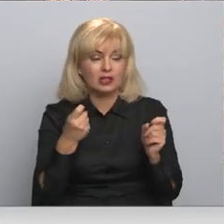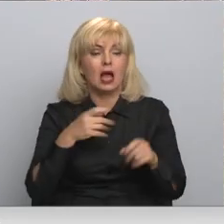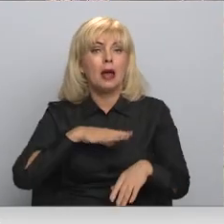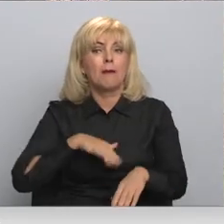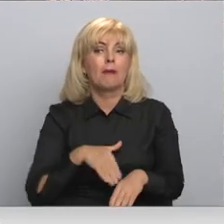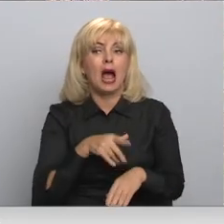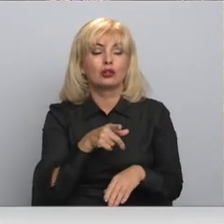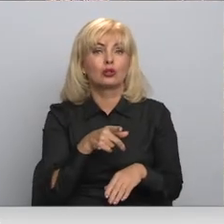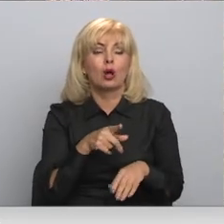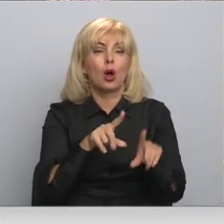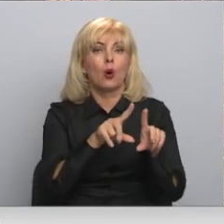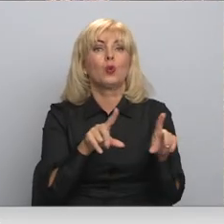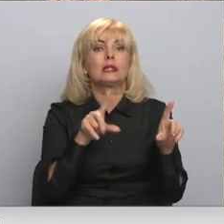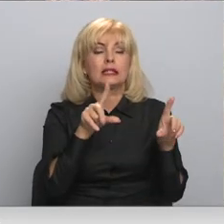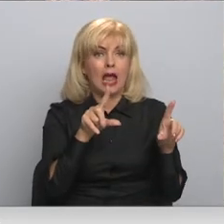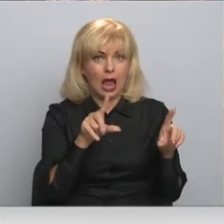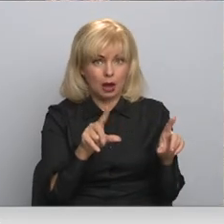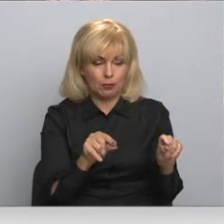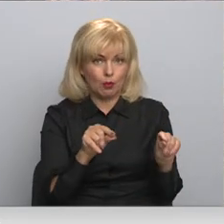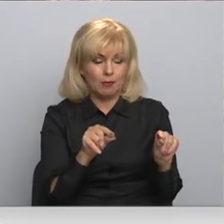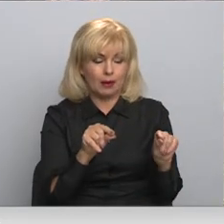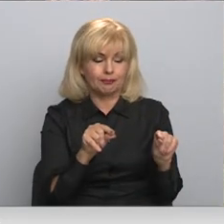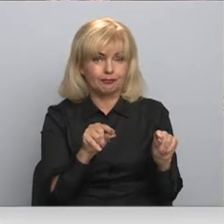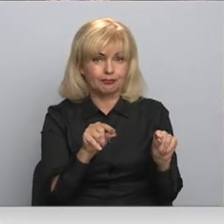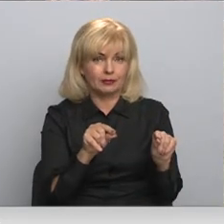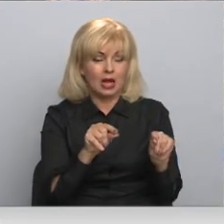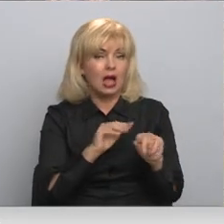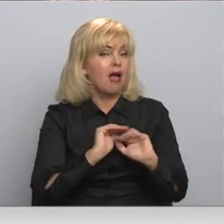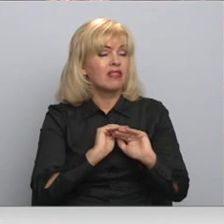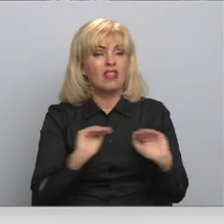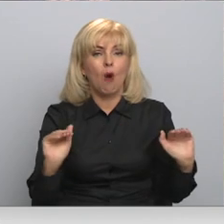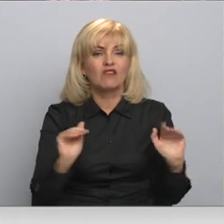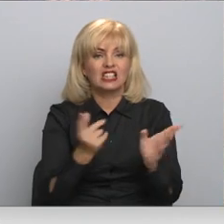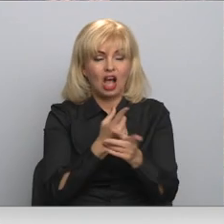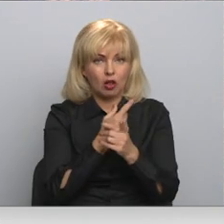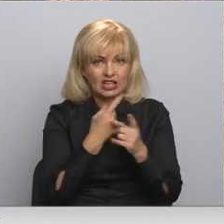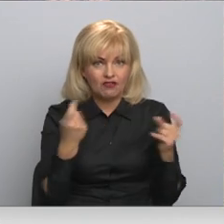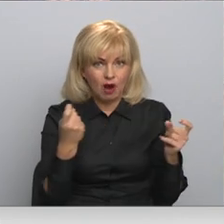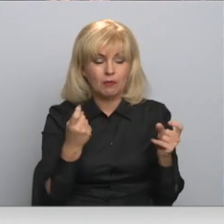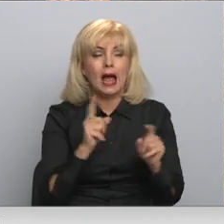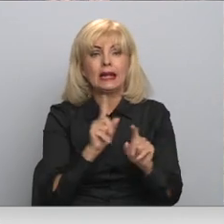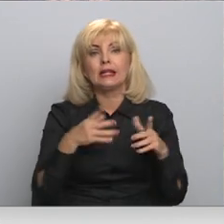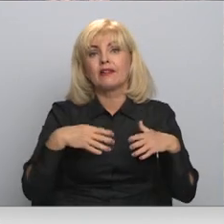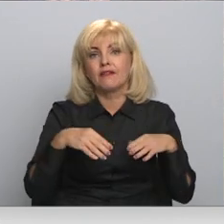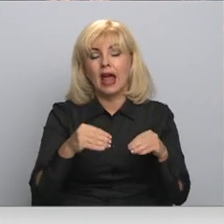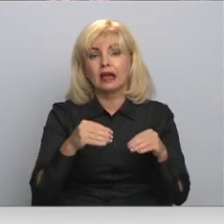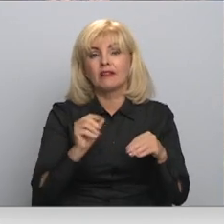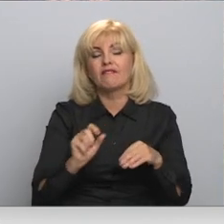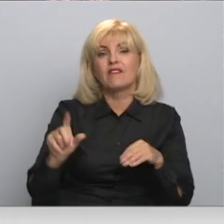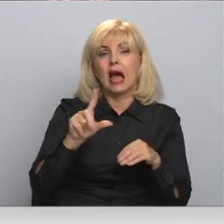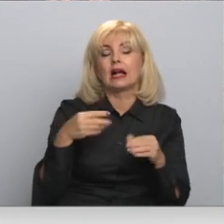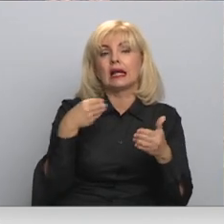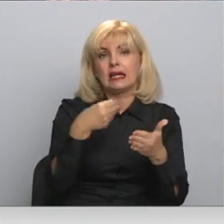uzņēmuma neoficiālas informācijas tiek veikti vairāki iepirkumi,